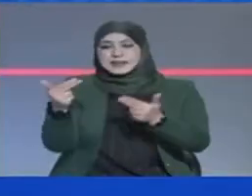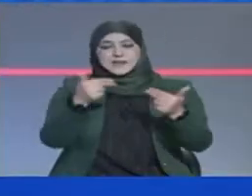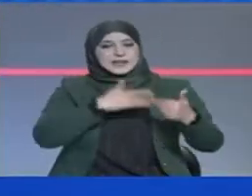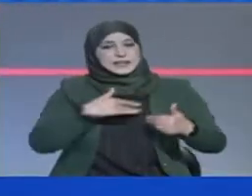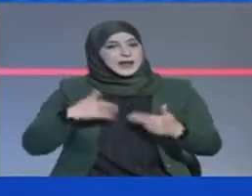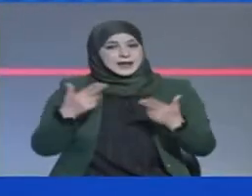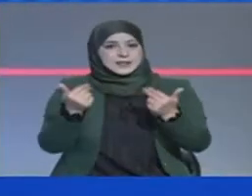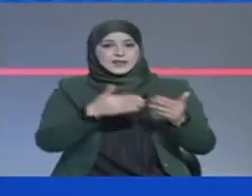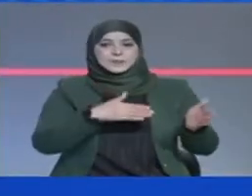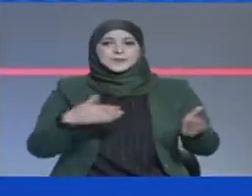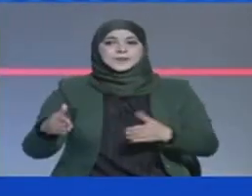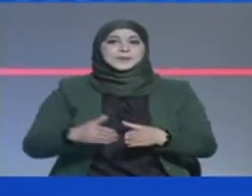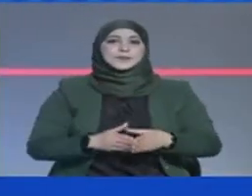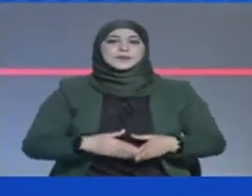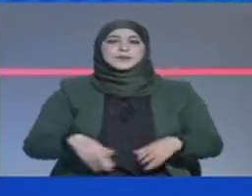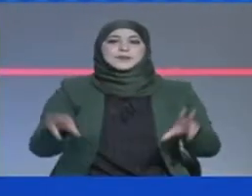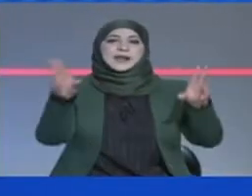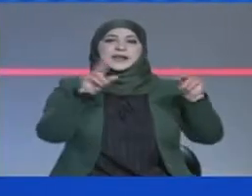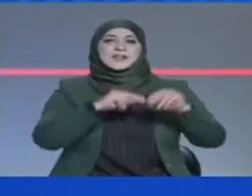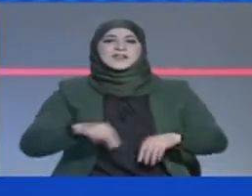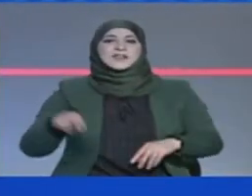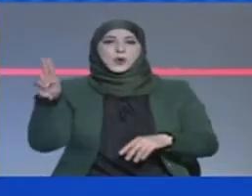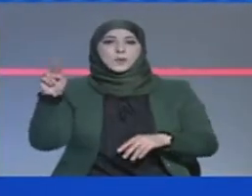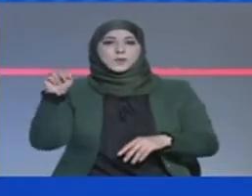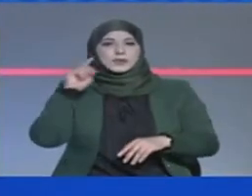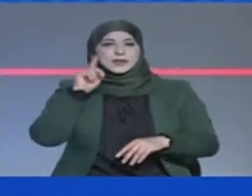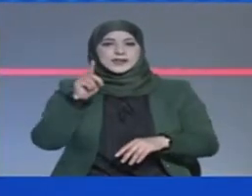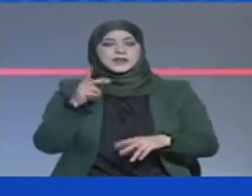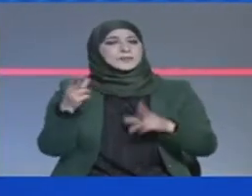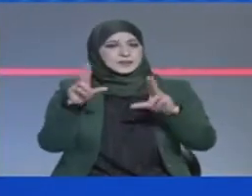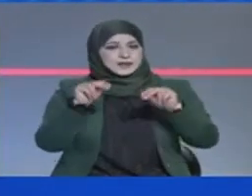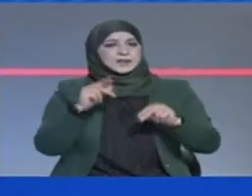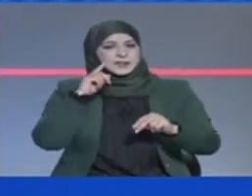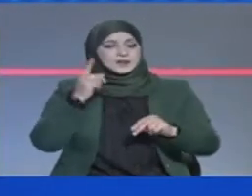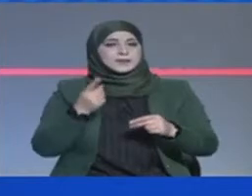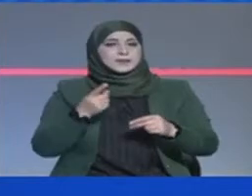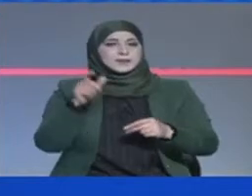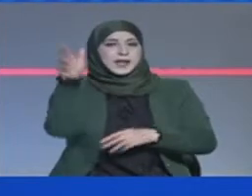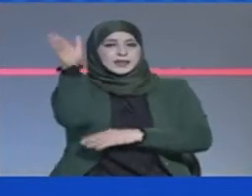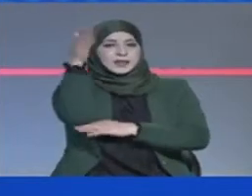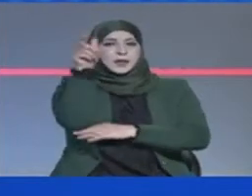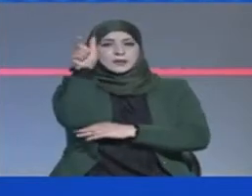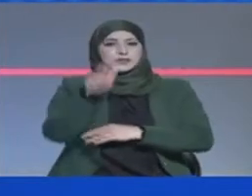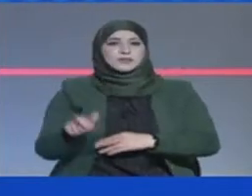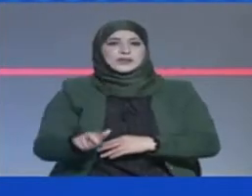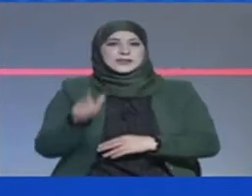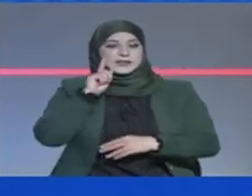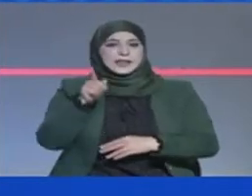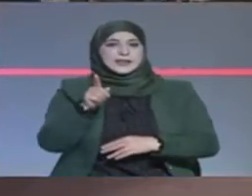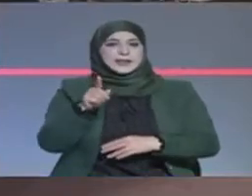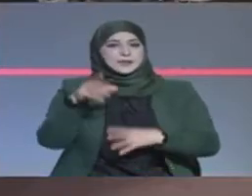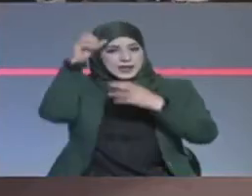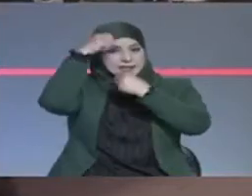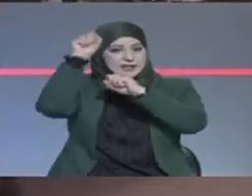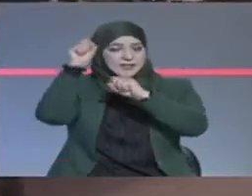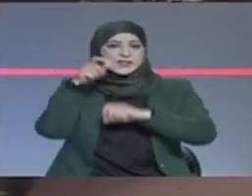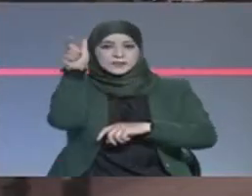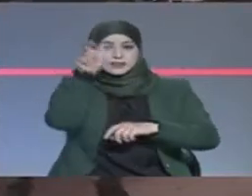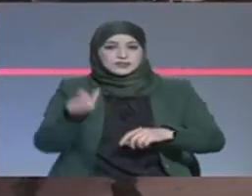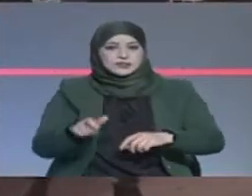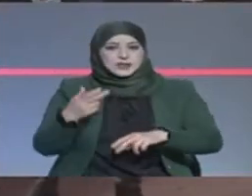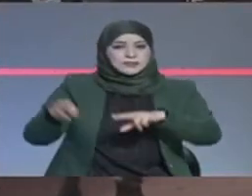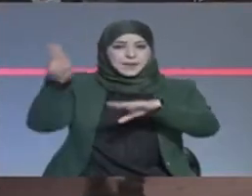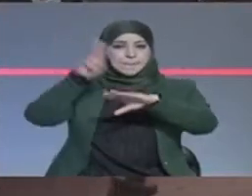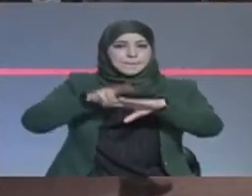كذلك أعلنت لومم المتحدة كما أعلنت الدولة الإيطالية نبأ مقتل سفير الإيطالي لدى جمهورية الكونغو